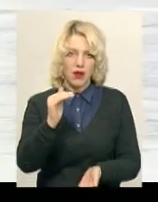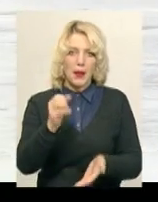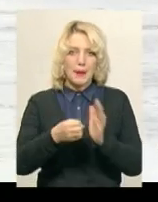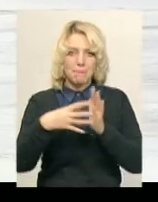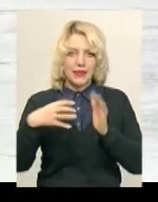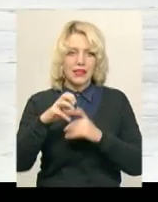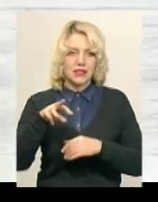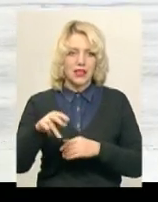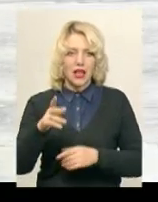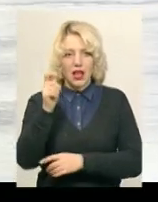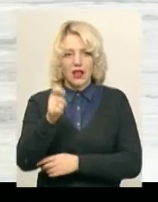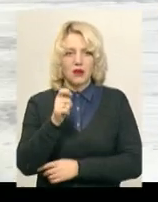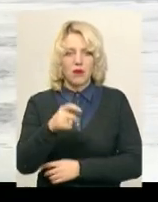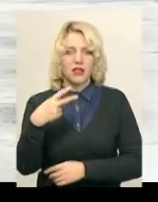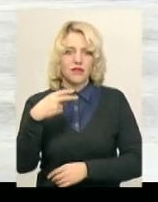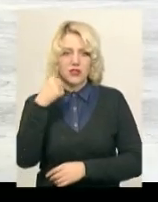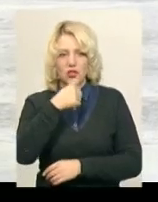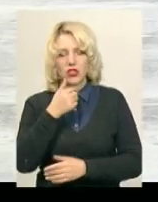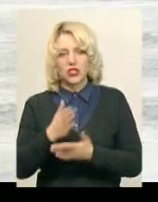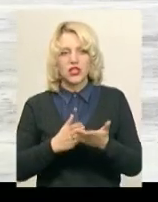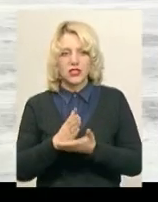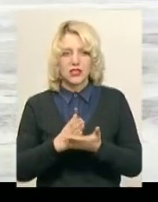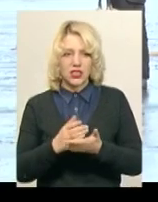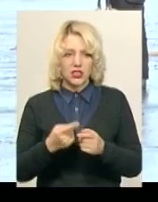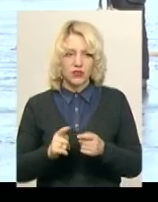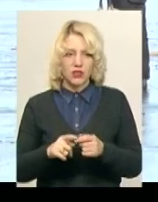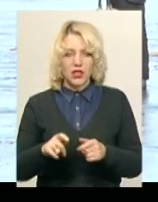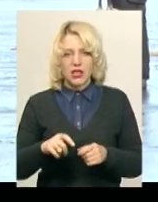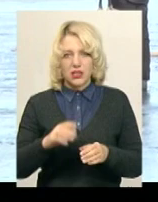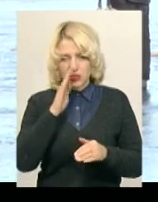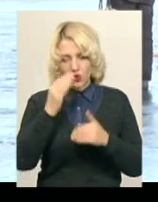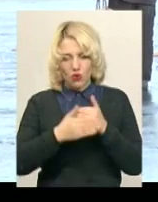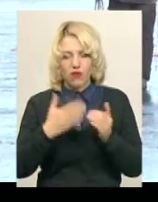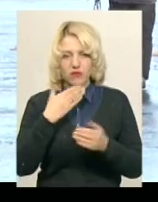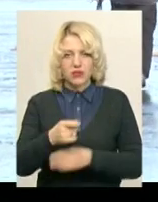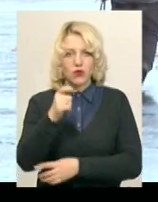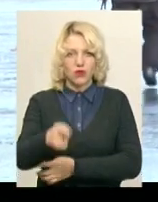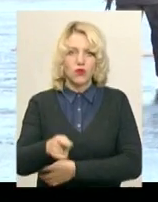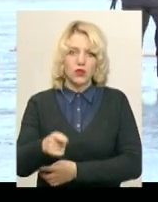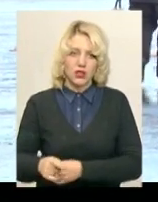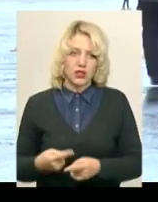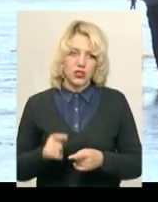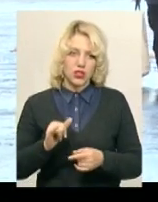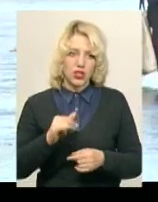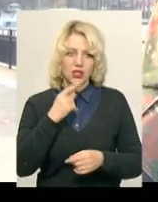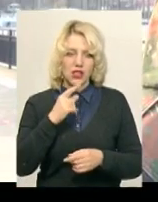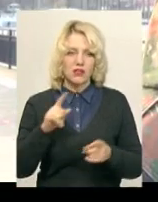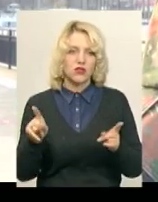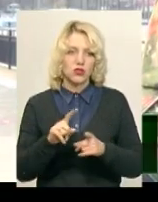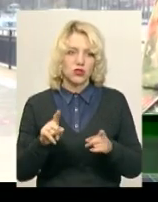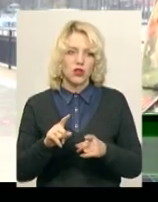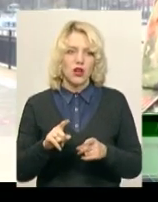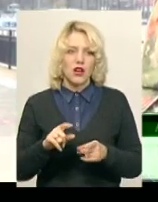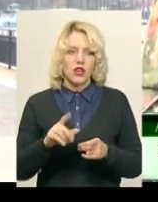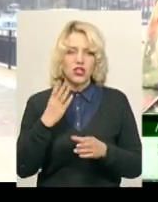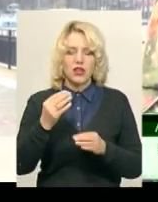Рибалка з 20-річним стажем Андрій зачохлив води лише після зустрічі з рятувальниками. Чоловік каже, рибалить і на тоньшій кризі. Я не